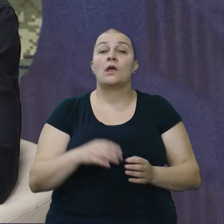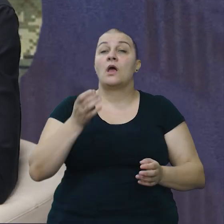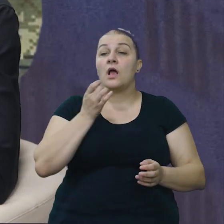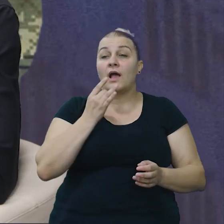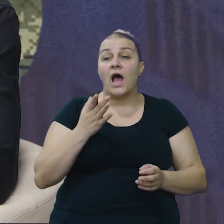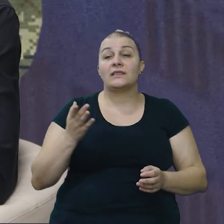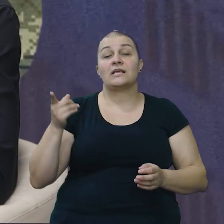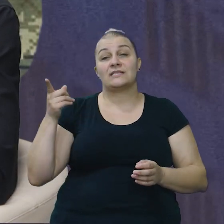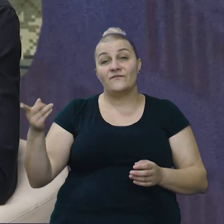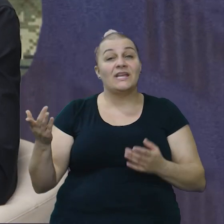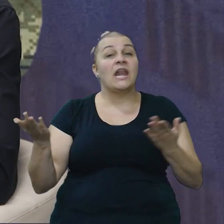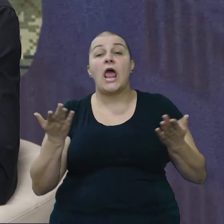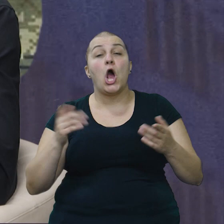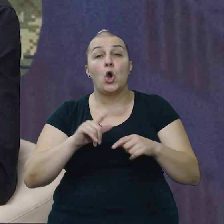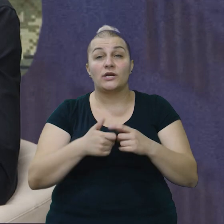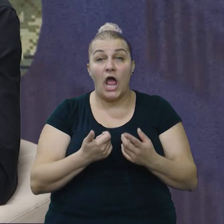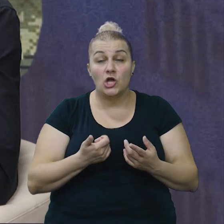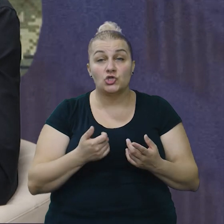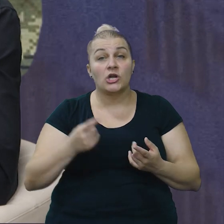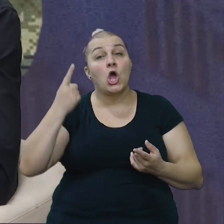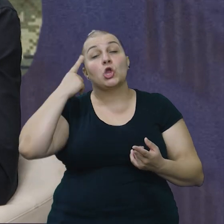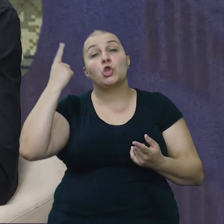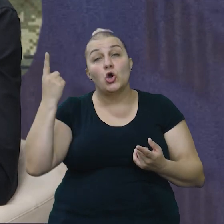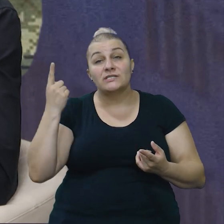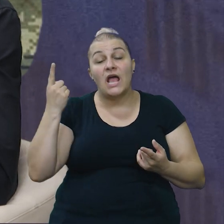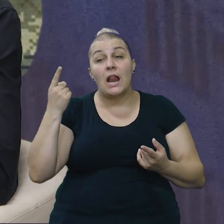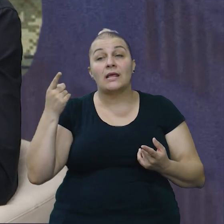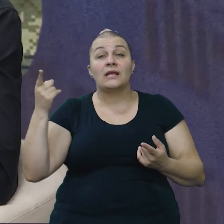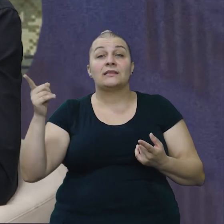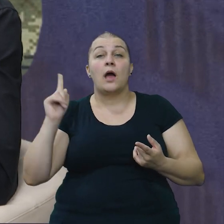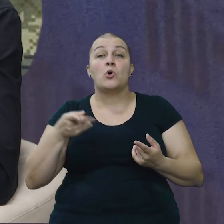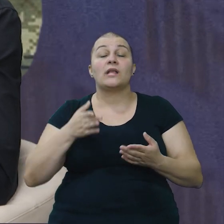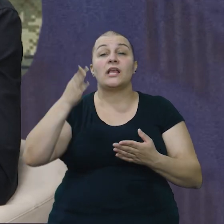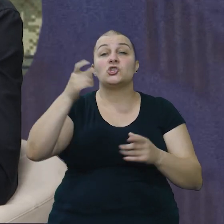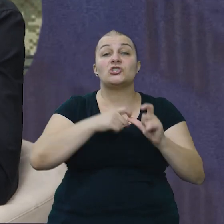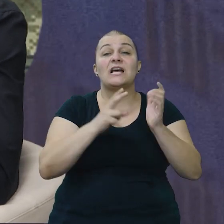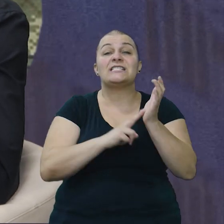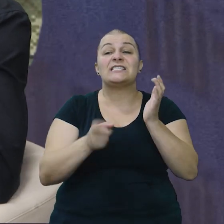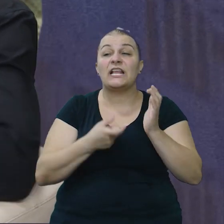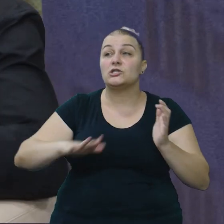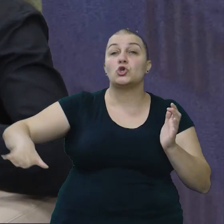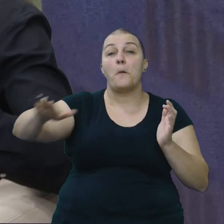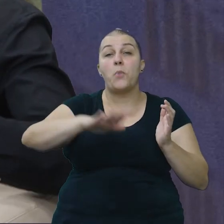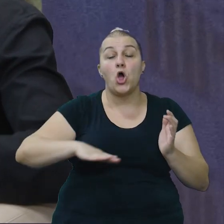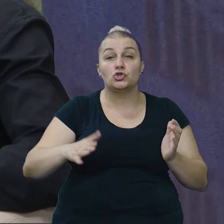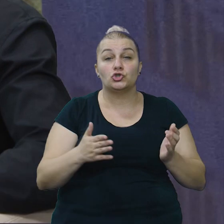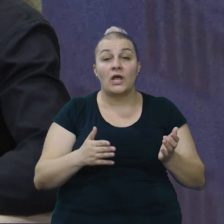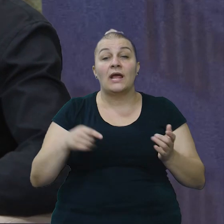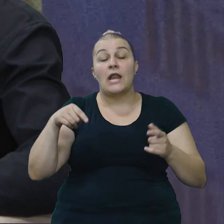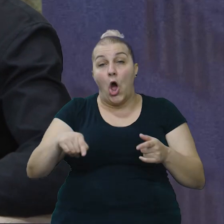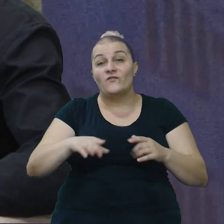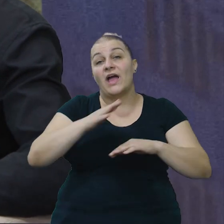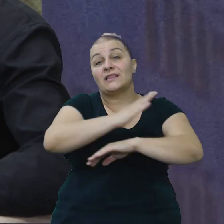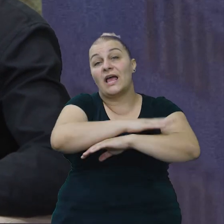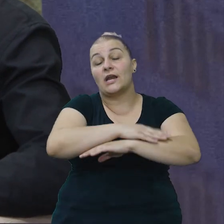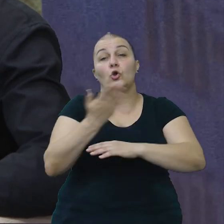vi i na koji način, Josip, doznali da idete na sinjsku bojišnicu, na ovaj